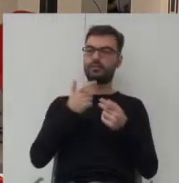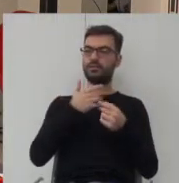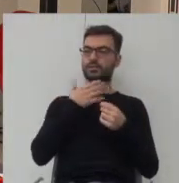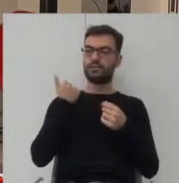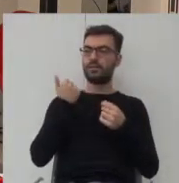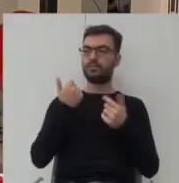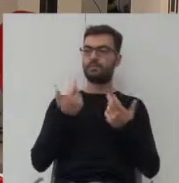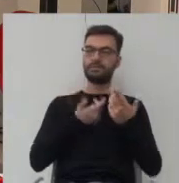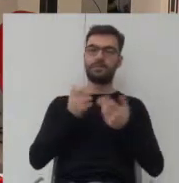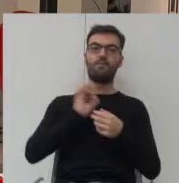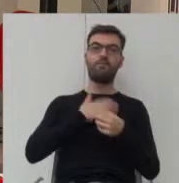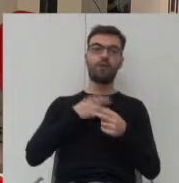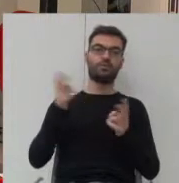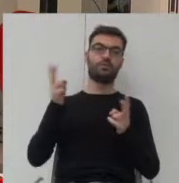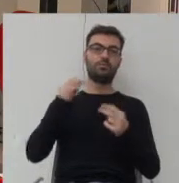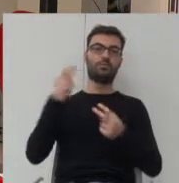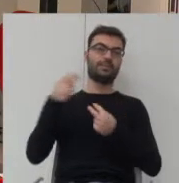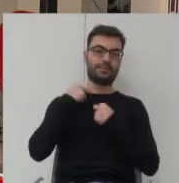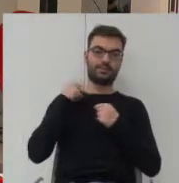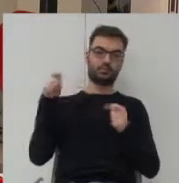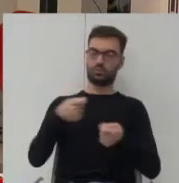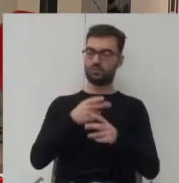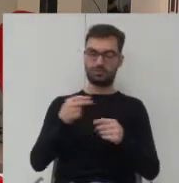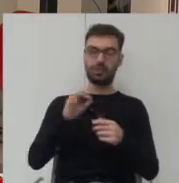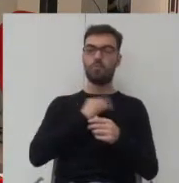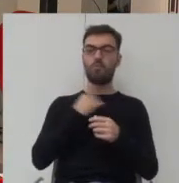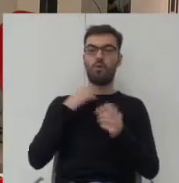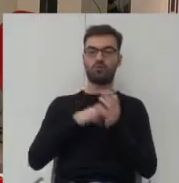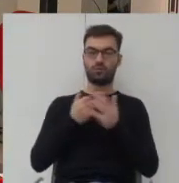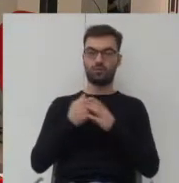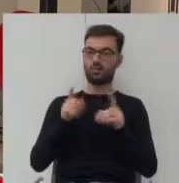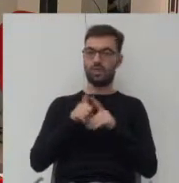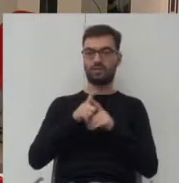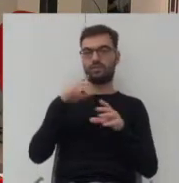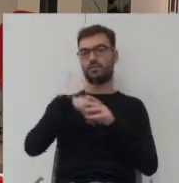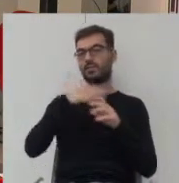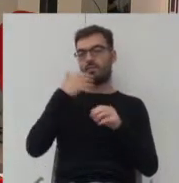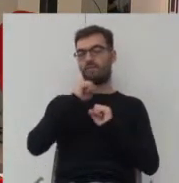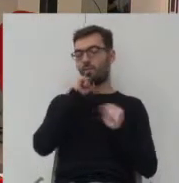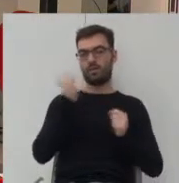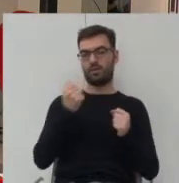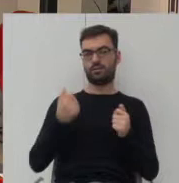nie narzuca własności polski przykład którym pisałem też w zasadzie nie zakładał zupełnie